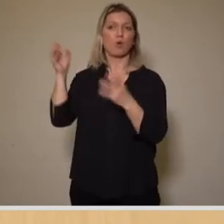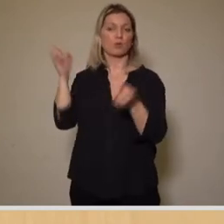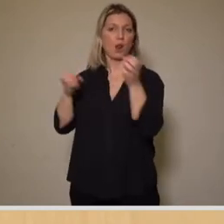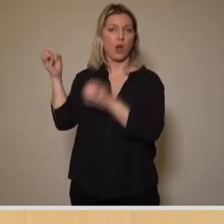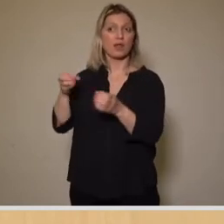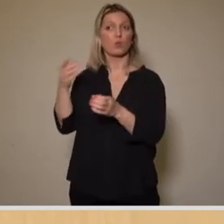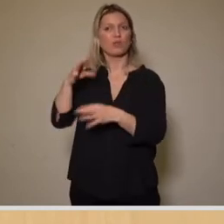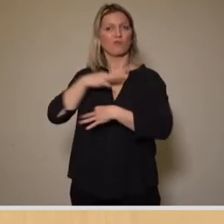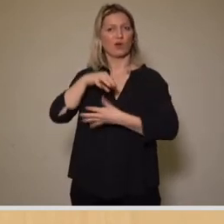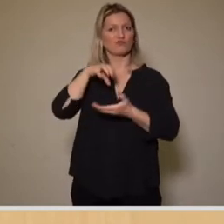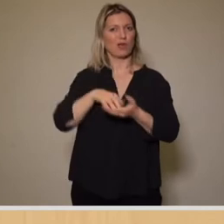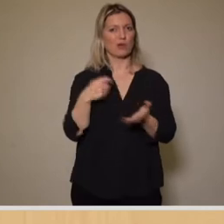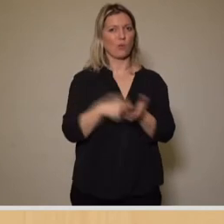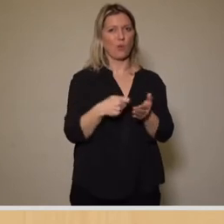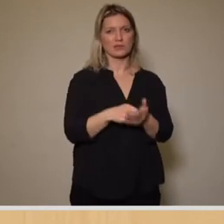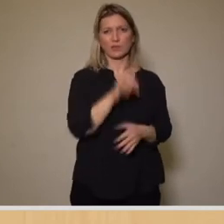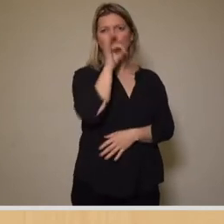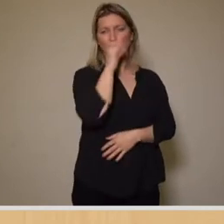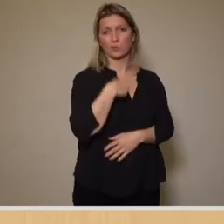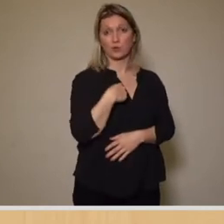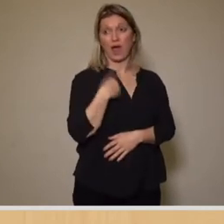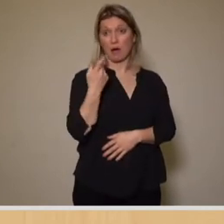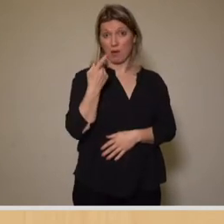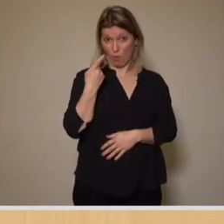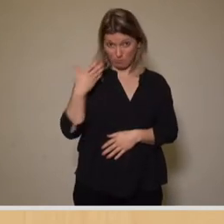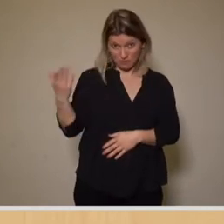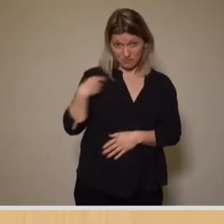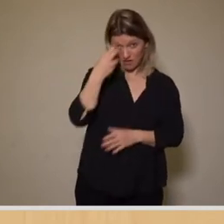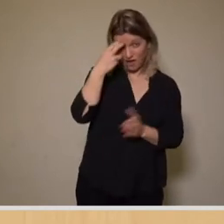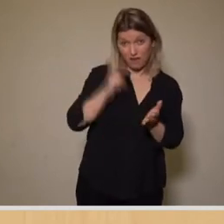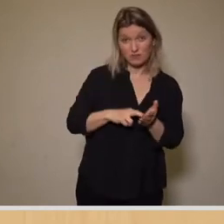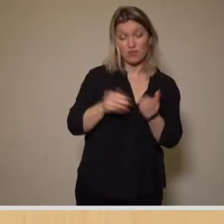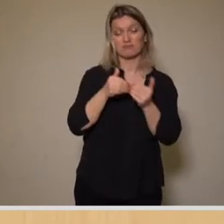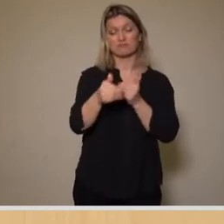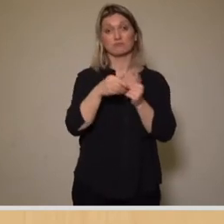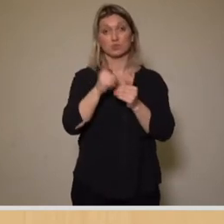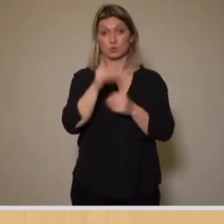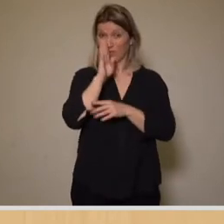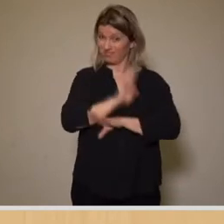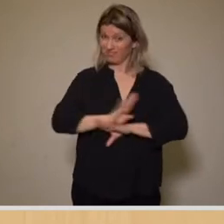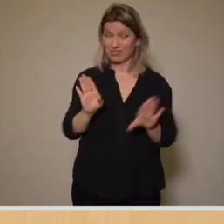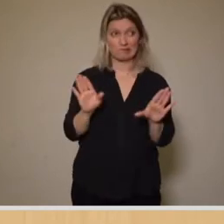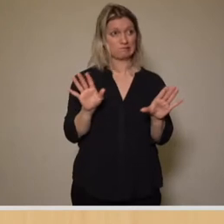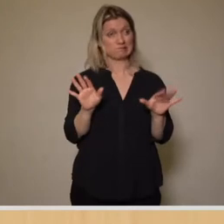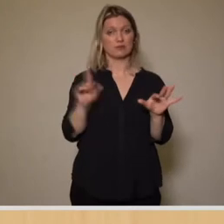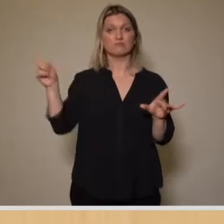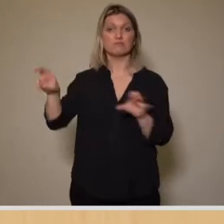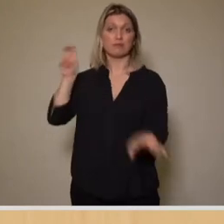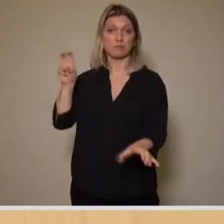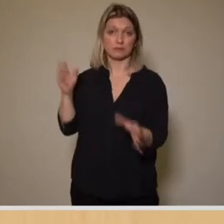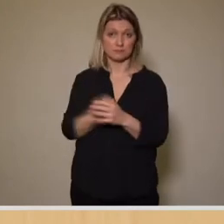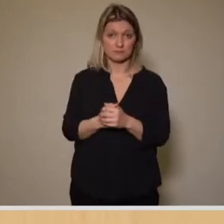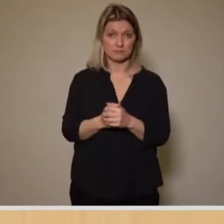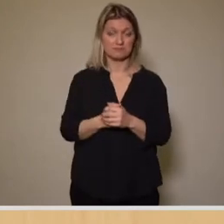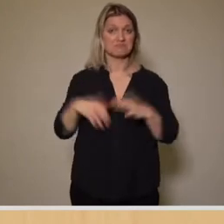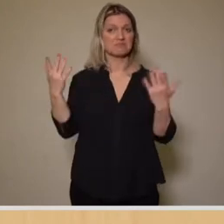für die Stadt. Diese Entscheidung ist aber zeitnah zu treffen, da der Investor sonst irgendwann abspringt. Was haben nun die Anträge der Linken